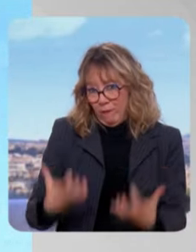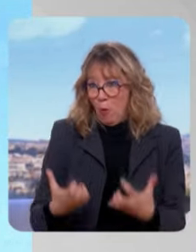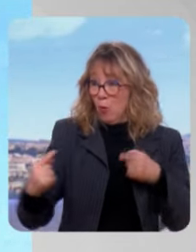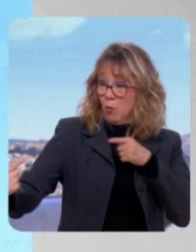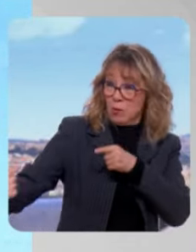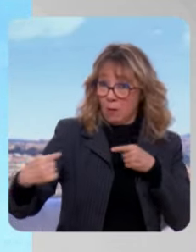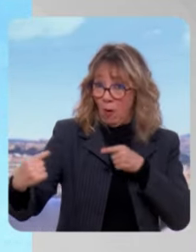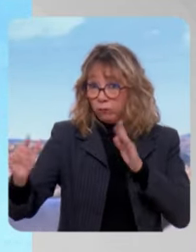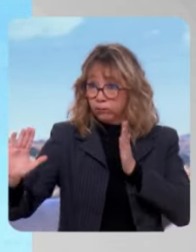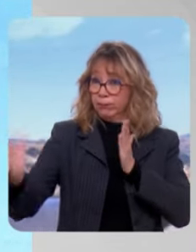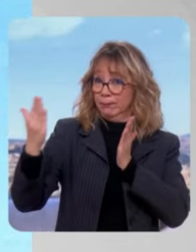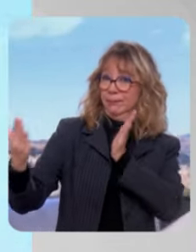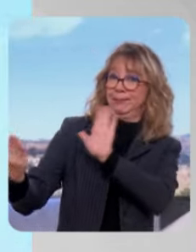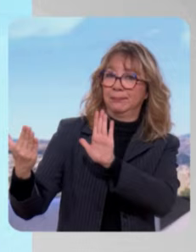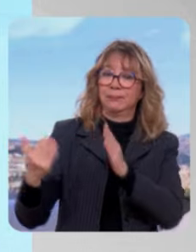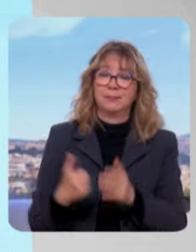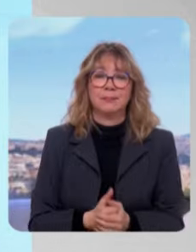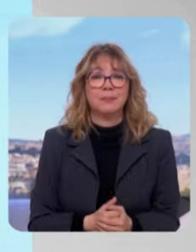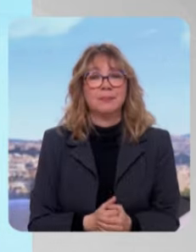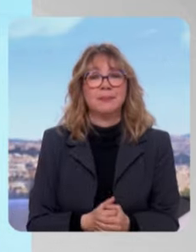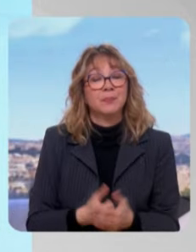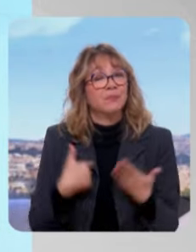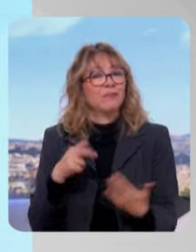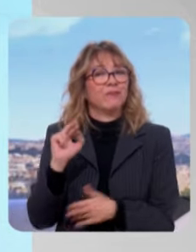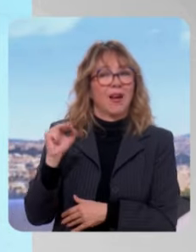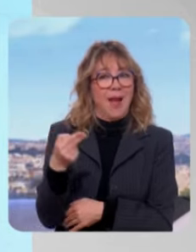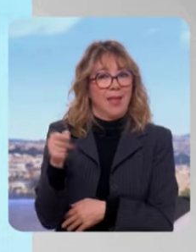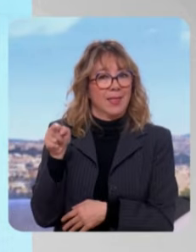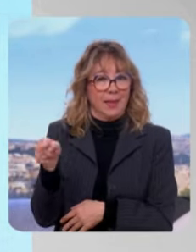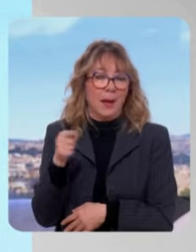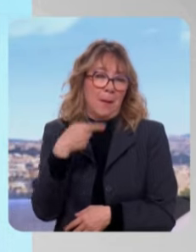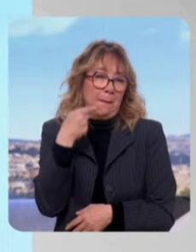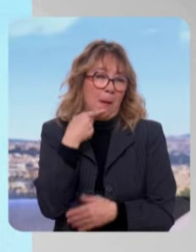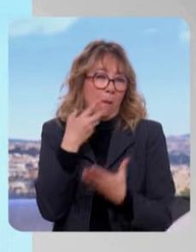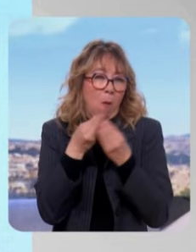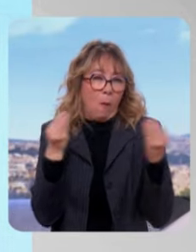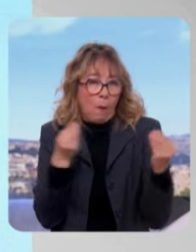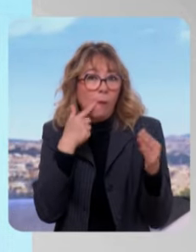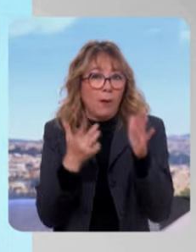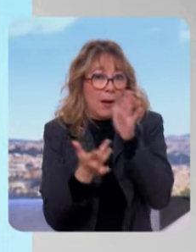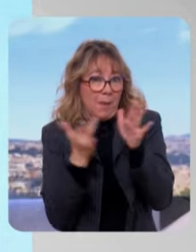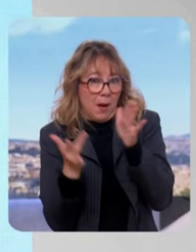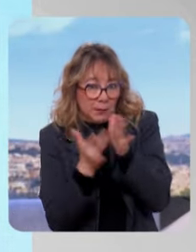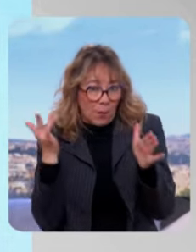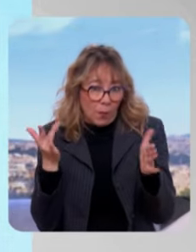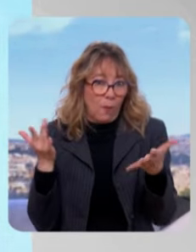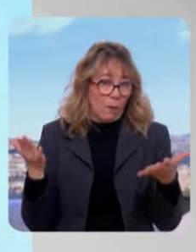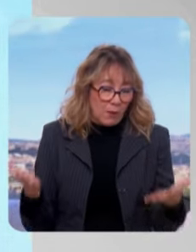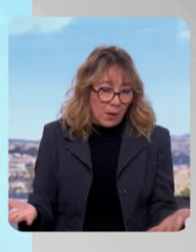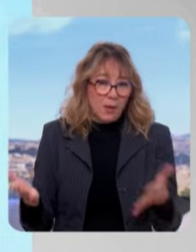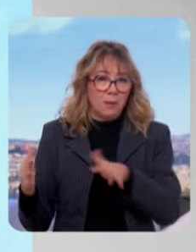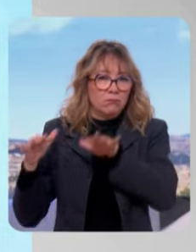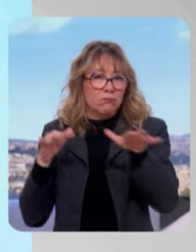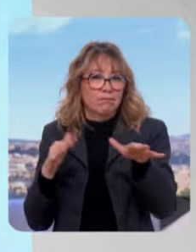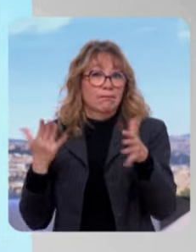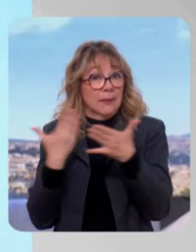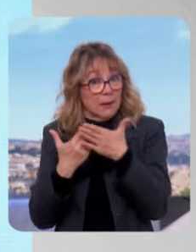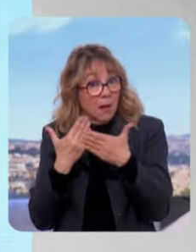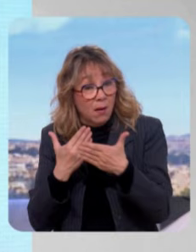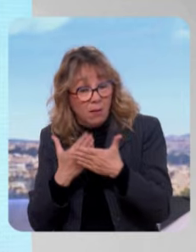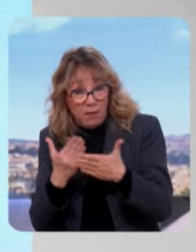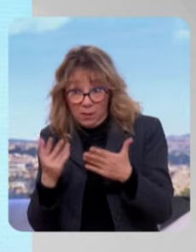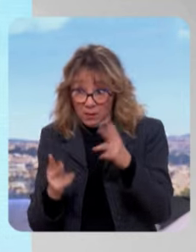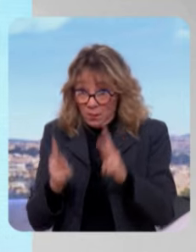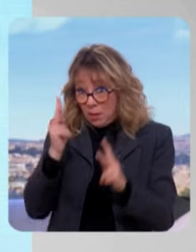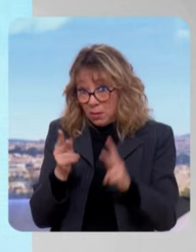dans les jours qui viennent. L'ERN fait aussi de l'immigration une question centrale dans le règlement, selon lui, des problèmes du pays. Est-ce que ce n'est pas ça aussi qui fait